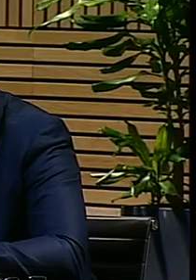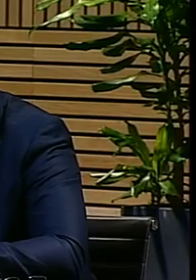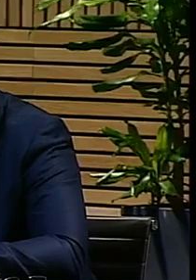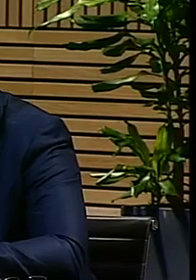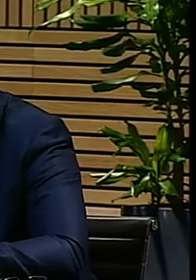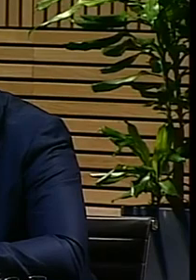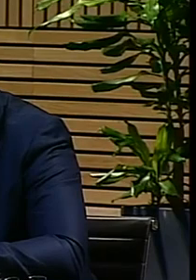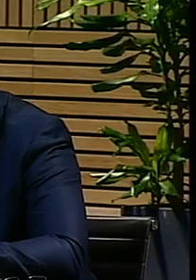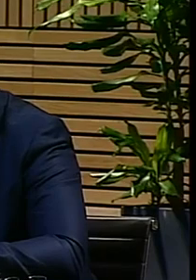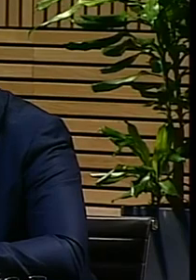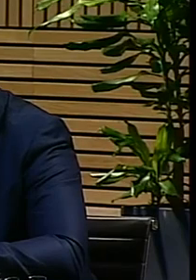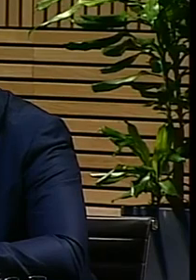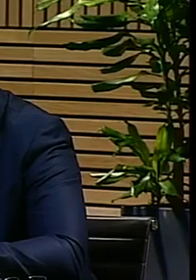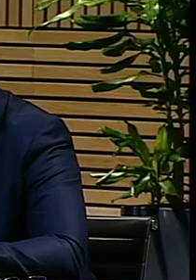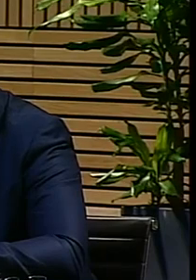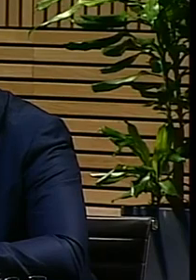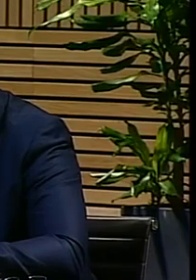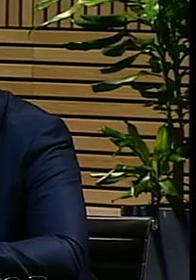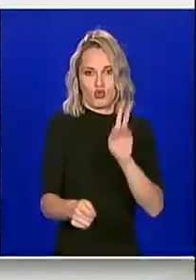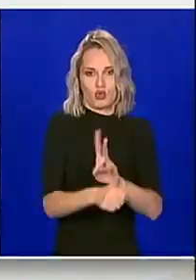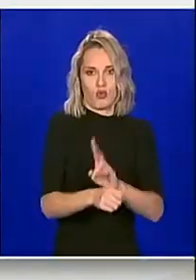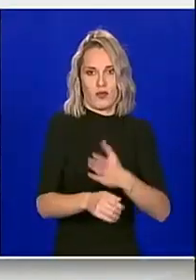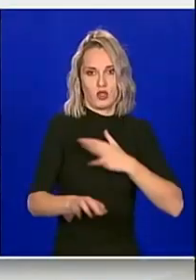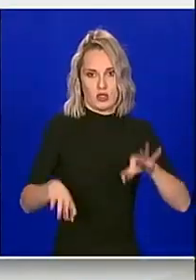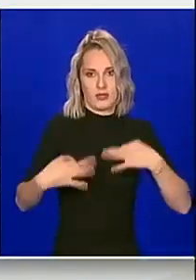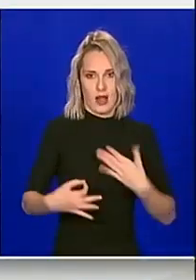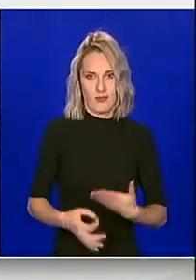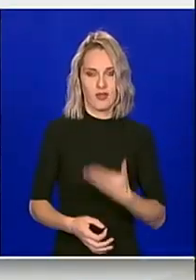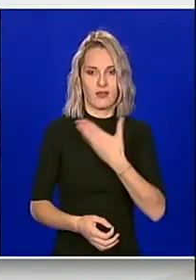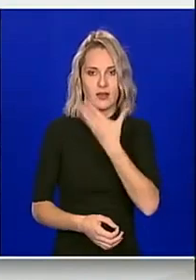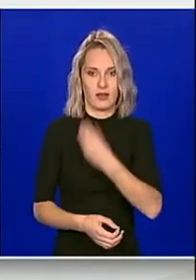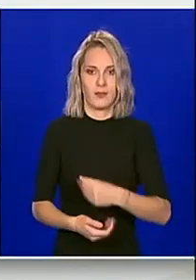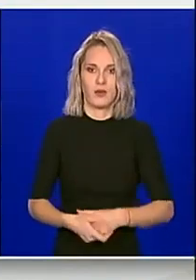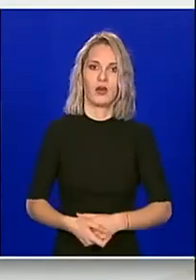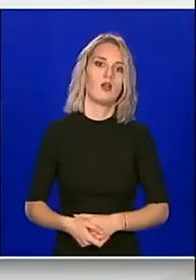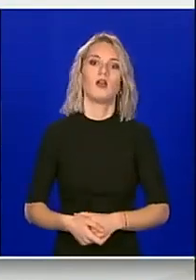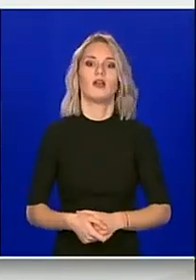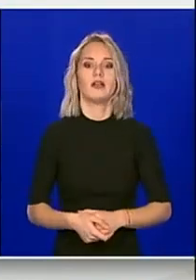najpouzdaniji način očuvanja vlastitog zdrava. Hvala vam lijepo.